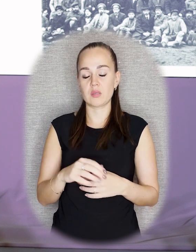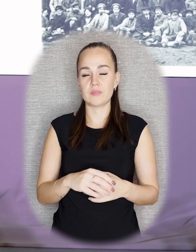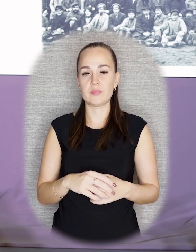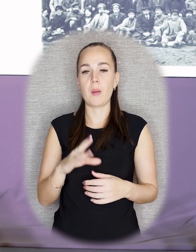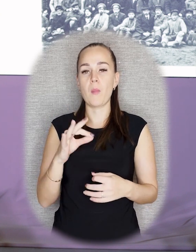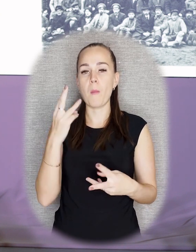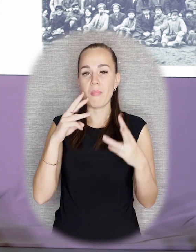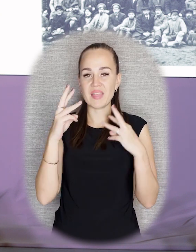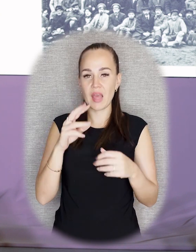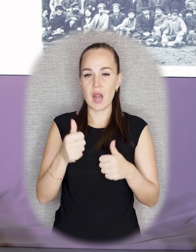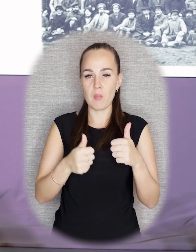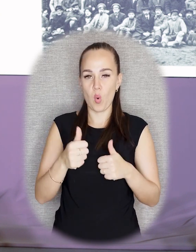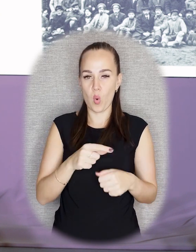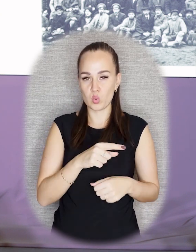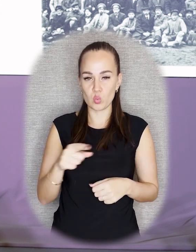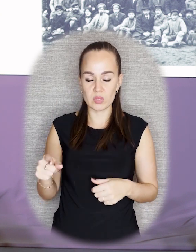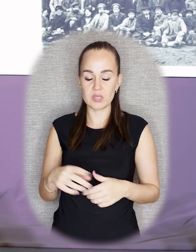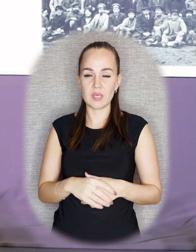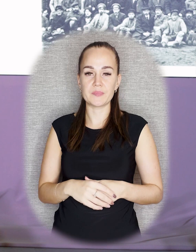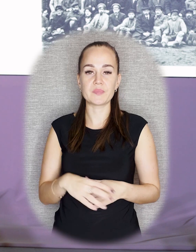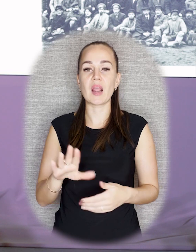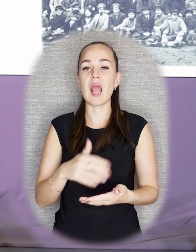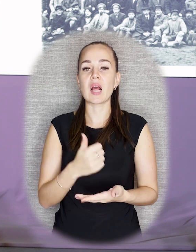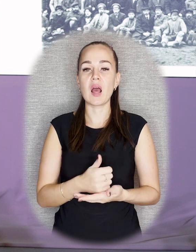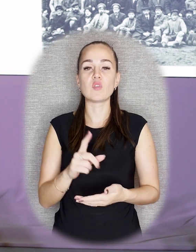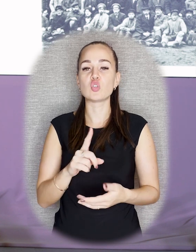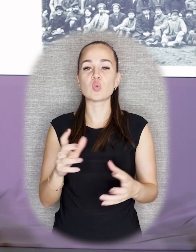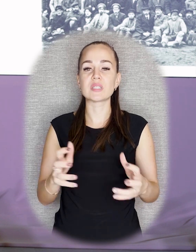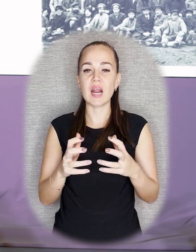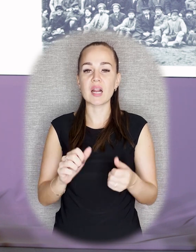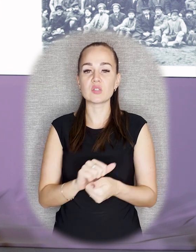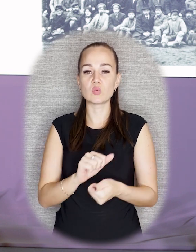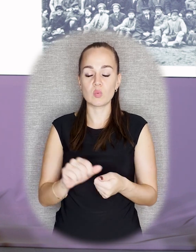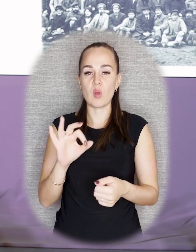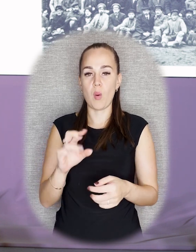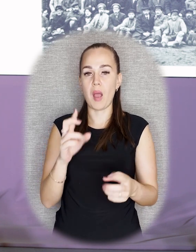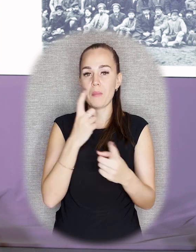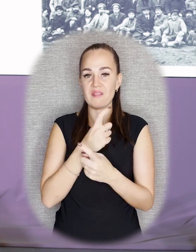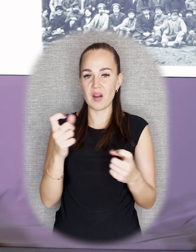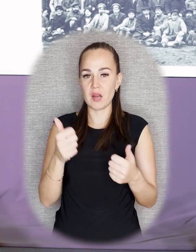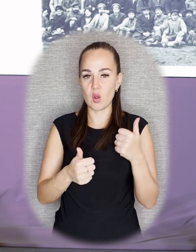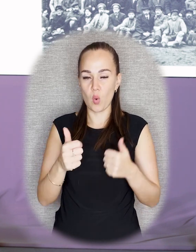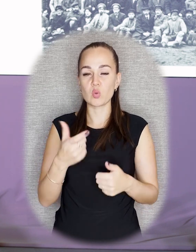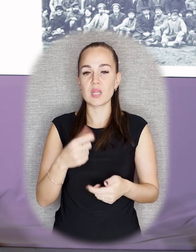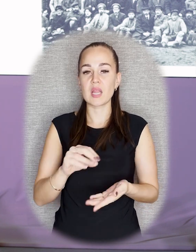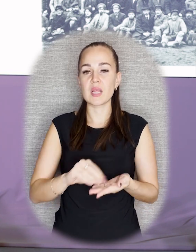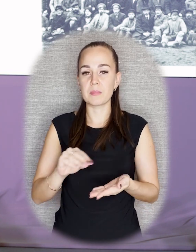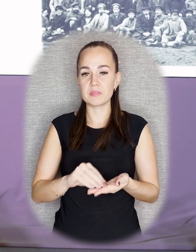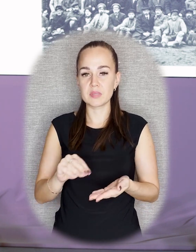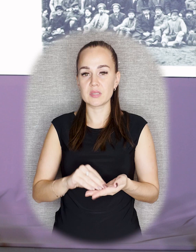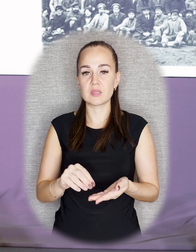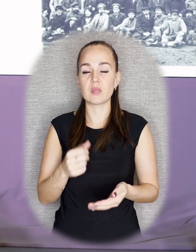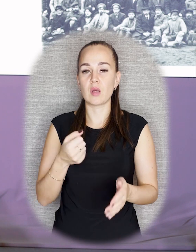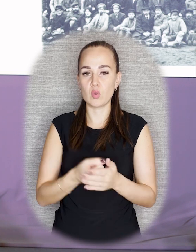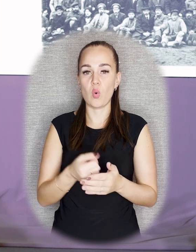являются именно моделями этого конкурса. Но и главное, что сохранились документы об объявлении конкурса, в которых сказано,